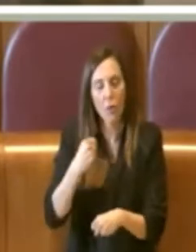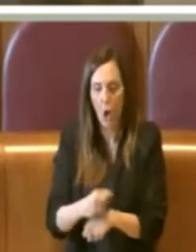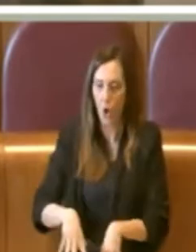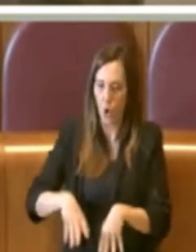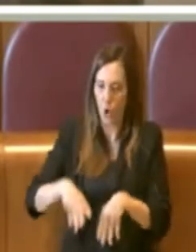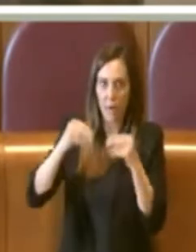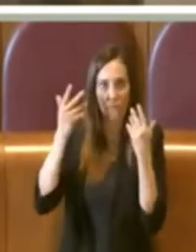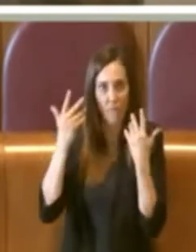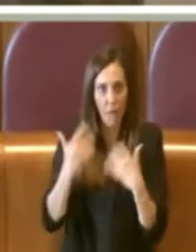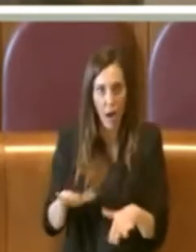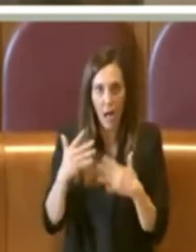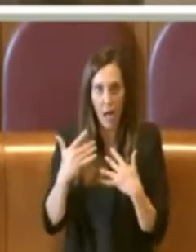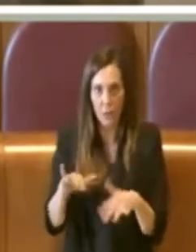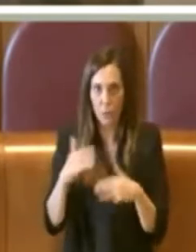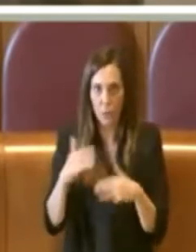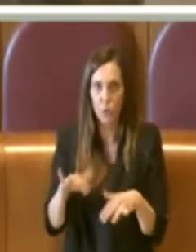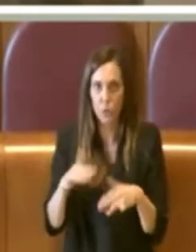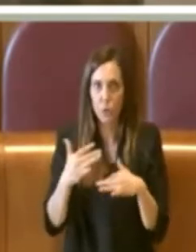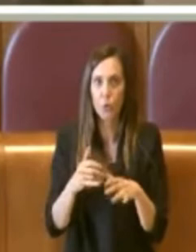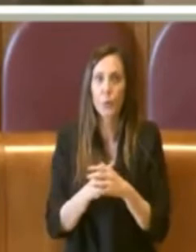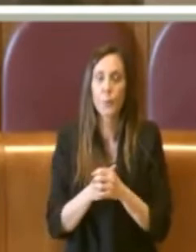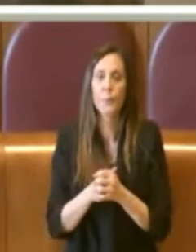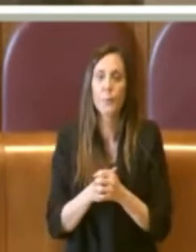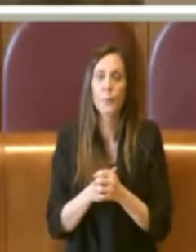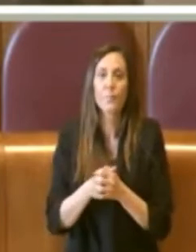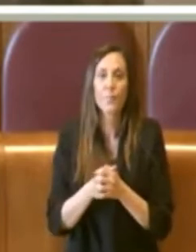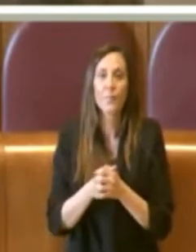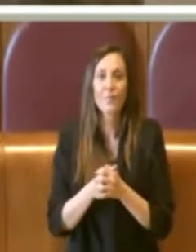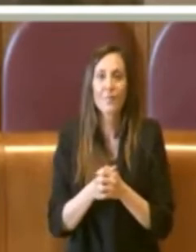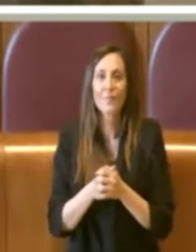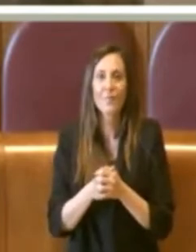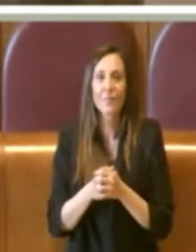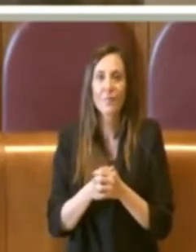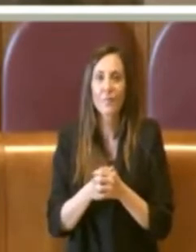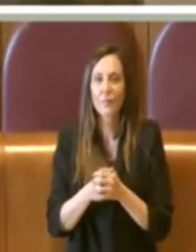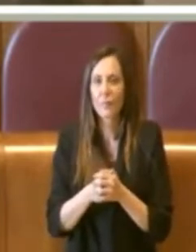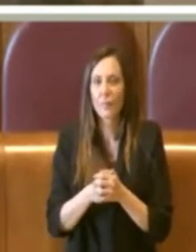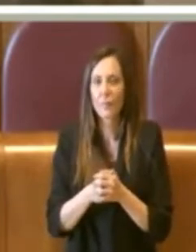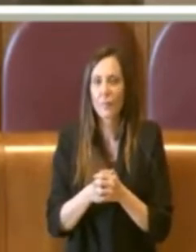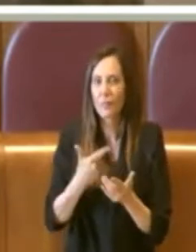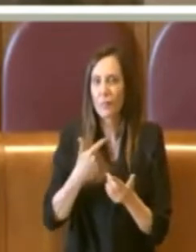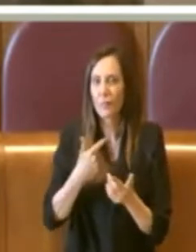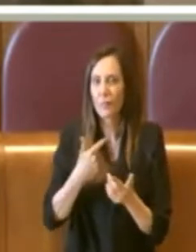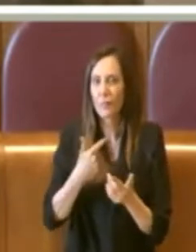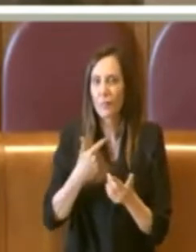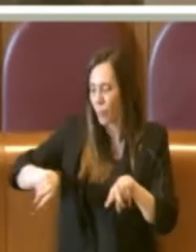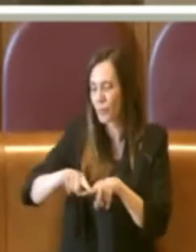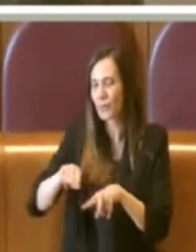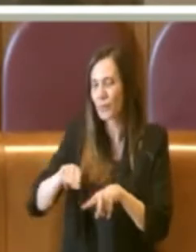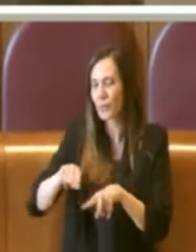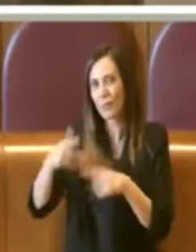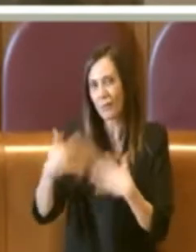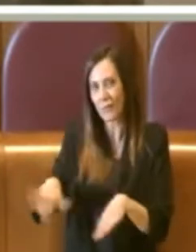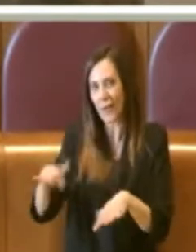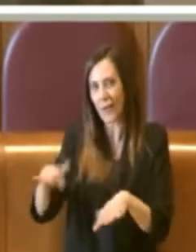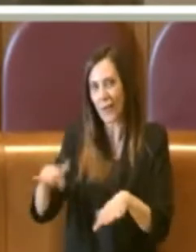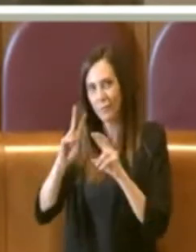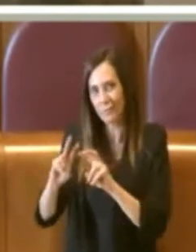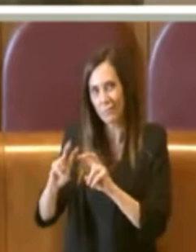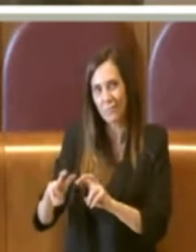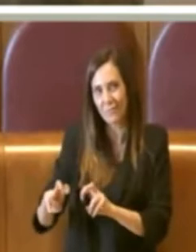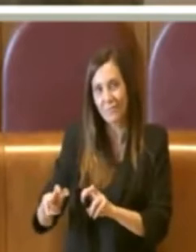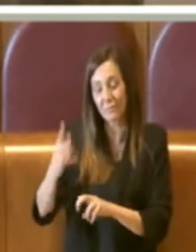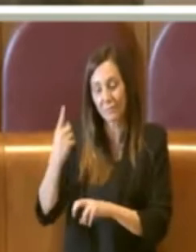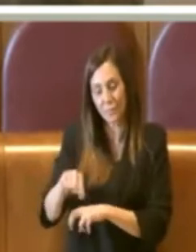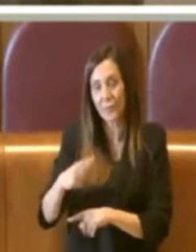ripeto, abbiamo fatto anche delle interessanti sedute di commissione su questo. Però, ecco, è bene tenere alta la guardia